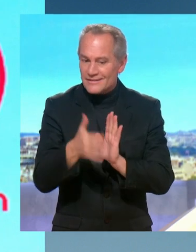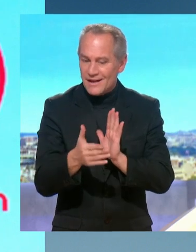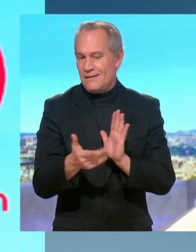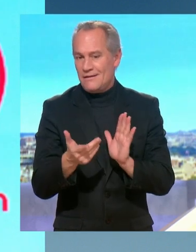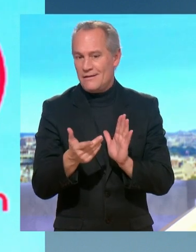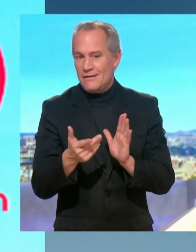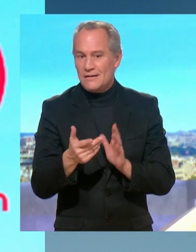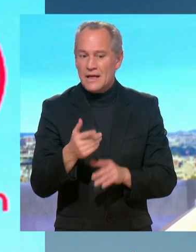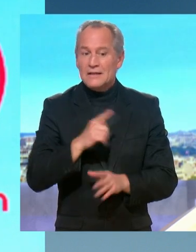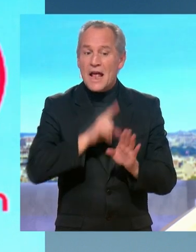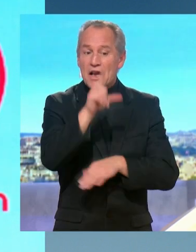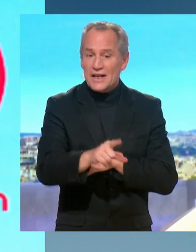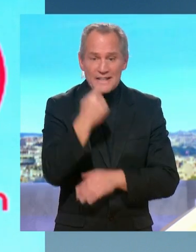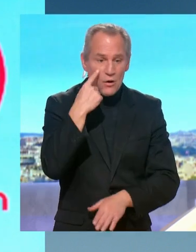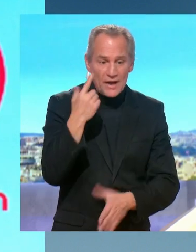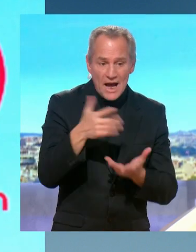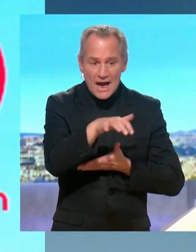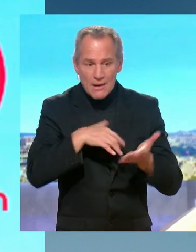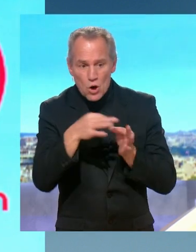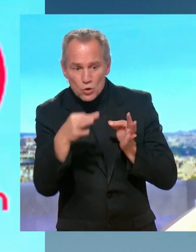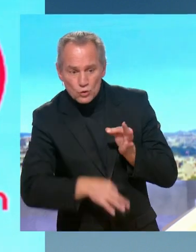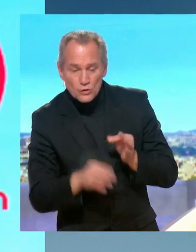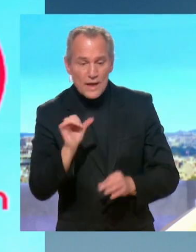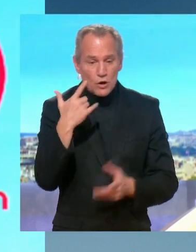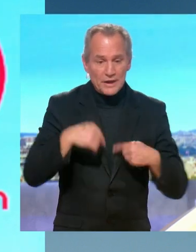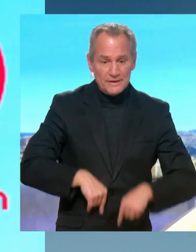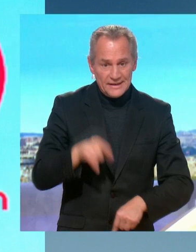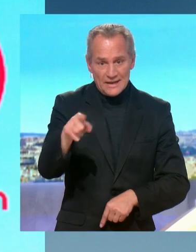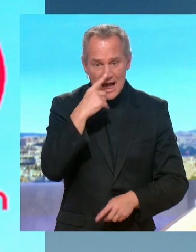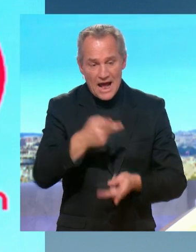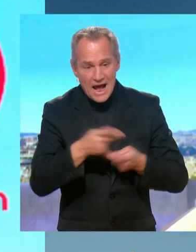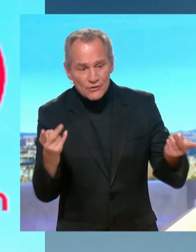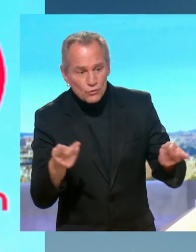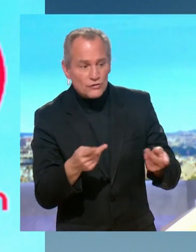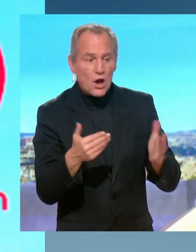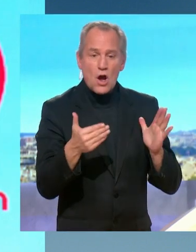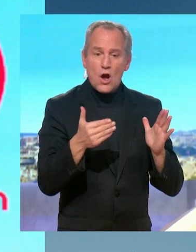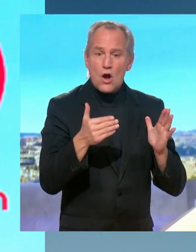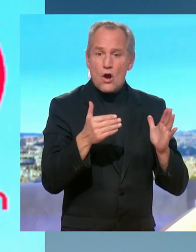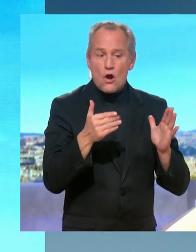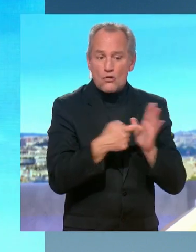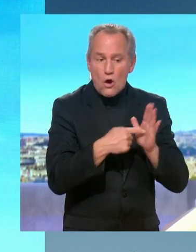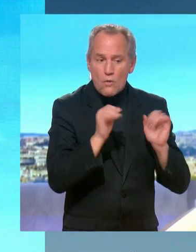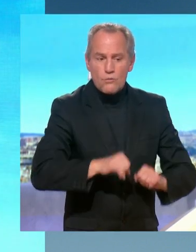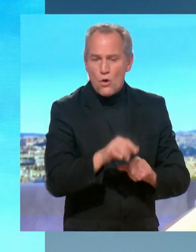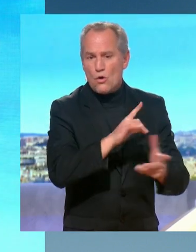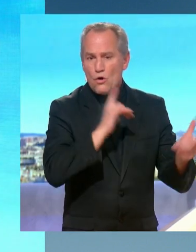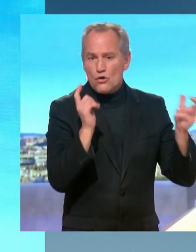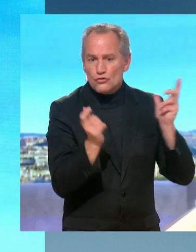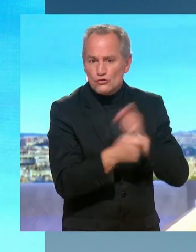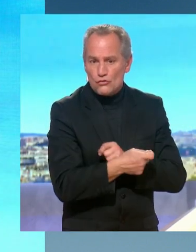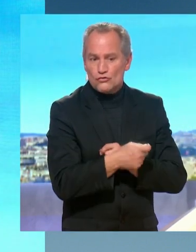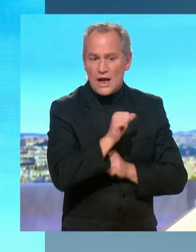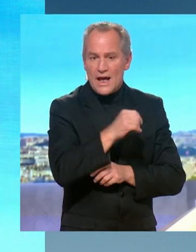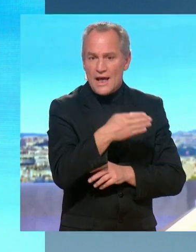loi-là. Lundi, nous aurons les conclusions de ce rapport et la Première Ministre annoncera dans quelles conditions on pourra éventuellement modifier la M. L'examen dans l'hémicycle de ce texte, que ce sera à